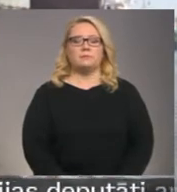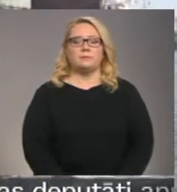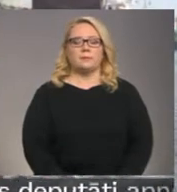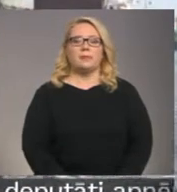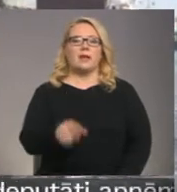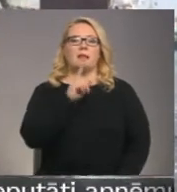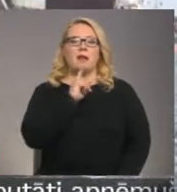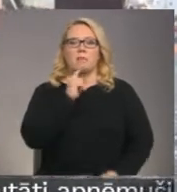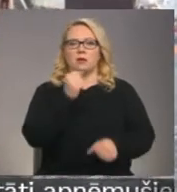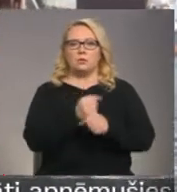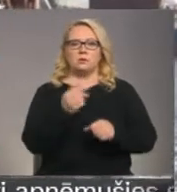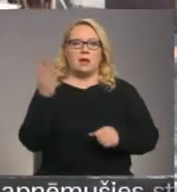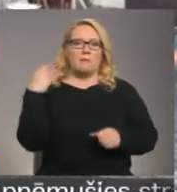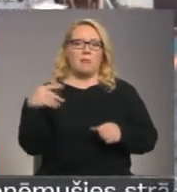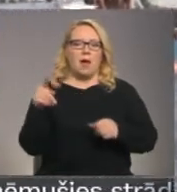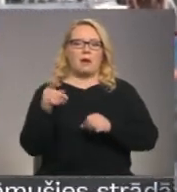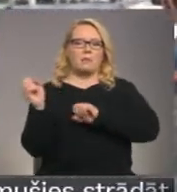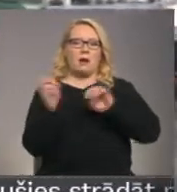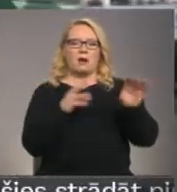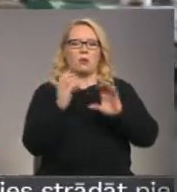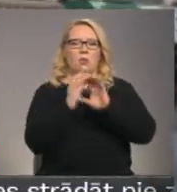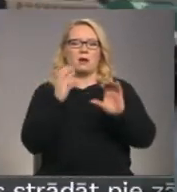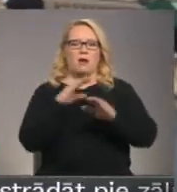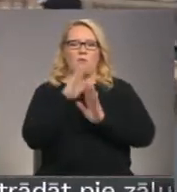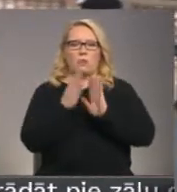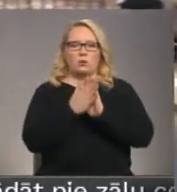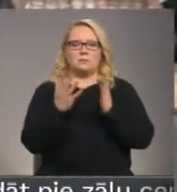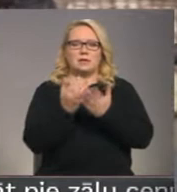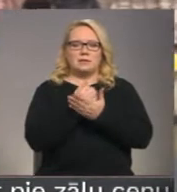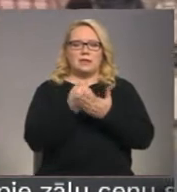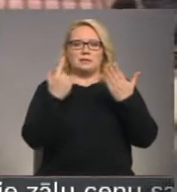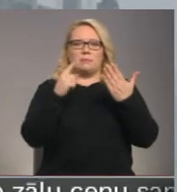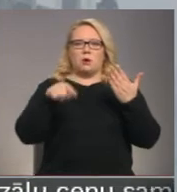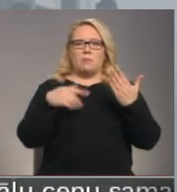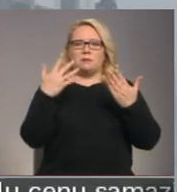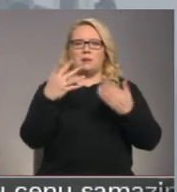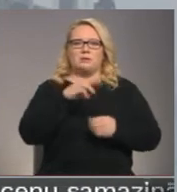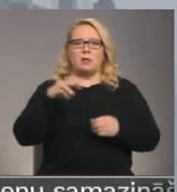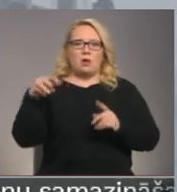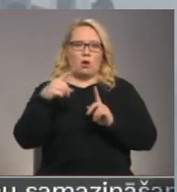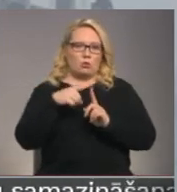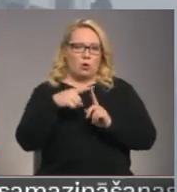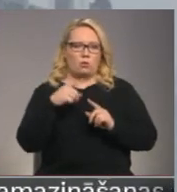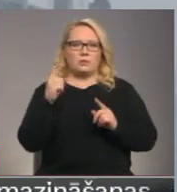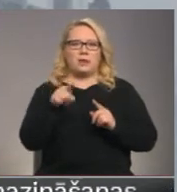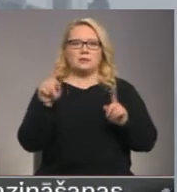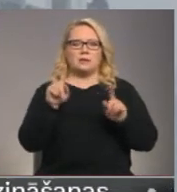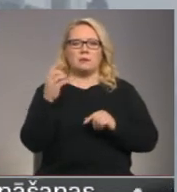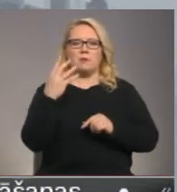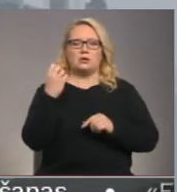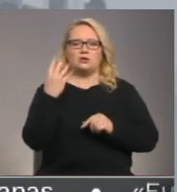Liepājas ostā pērni pārkrauto kravu apjomu sasniedz 7,5 miljonus tonnu, kas ir par 14